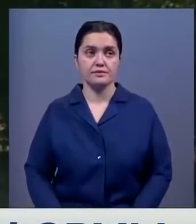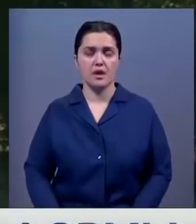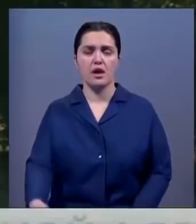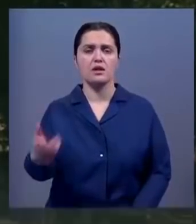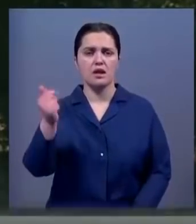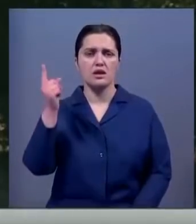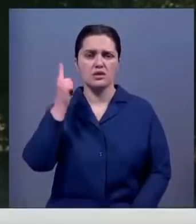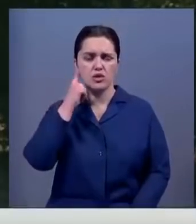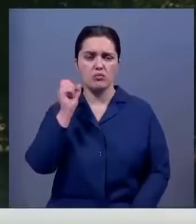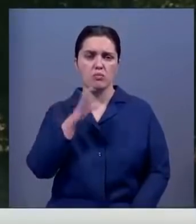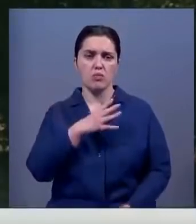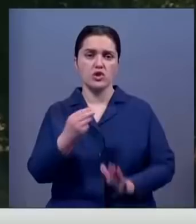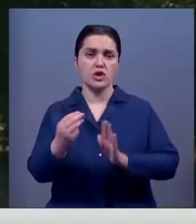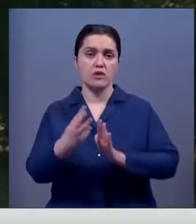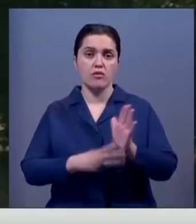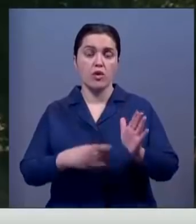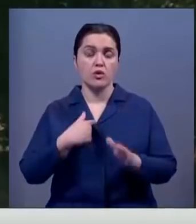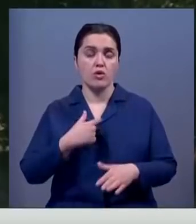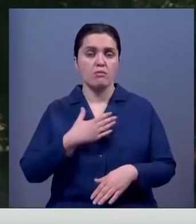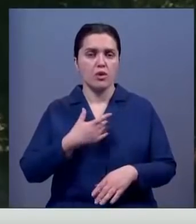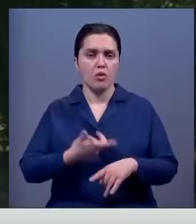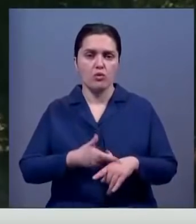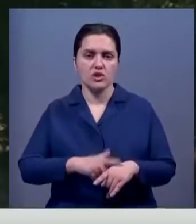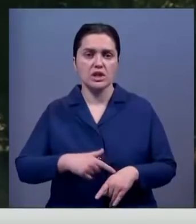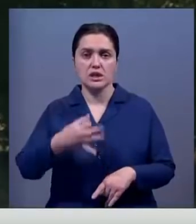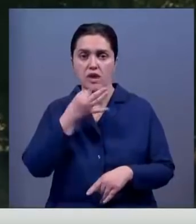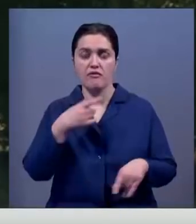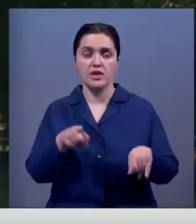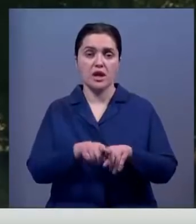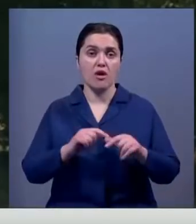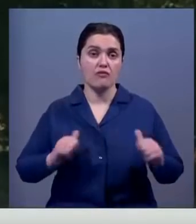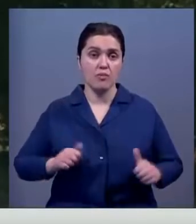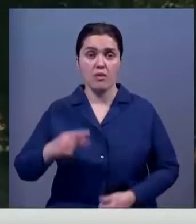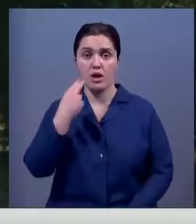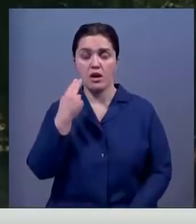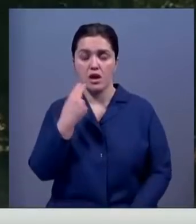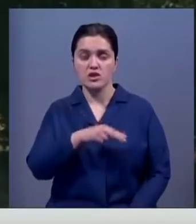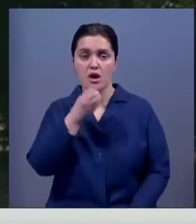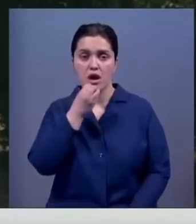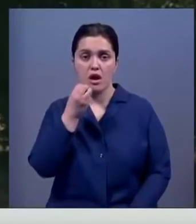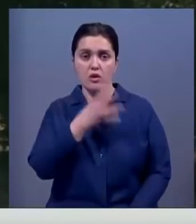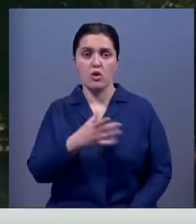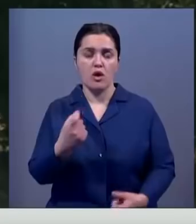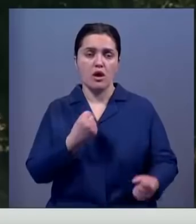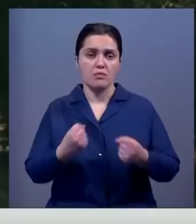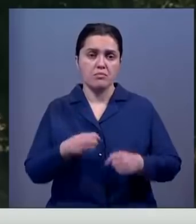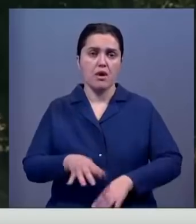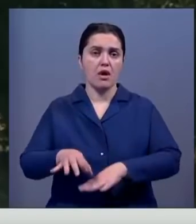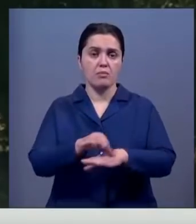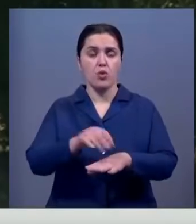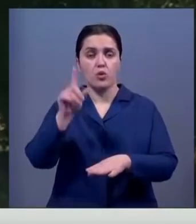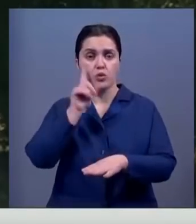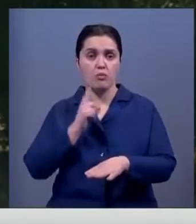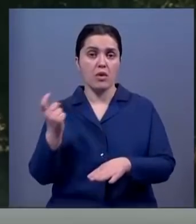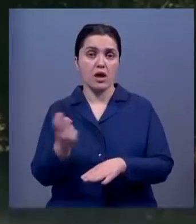слышал, что могут оштрафовать за это. Но мне очень нравится такая форма. Во-первых, качество хорошее. Одежда прочная, ноская, удобно в